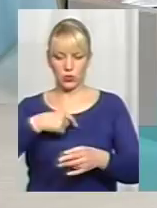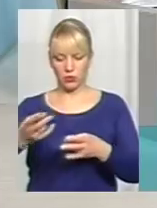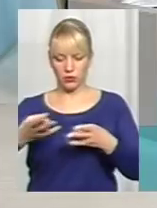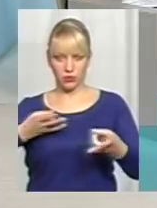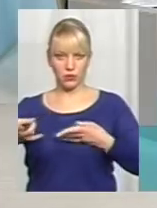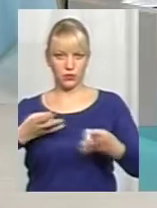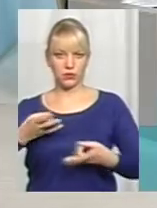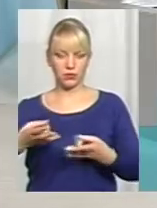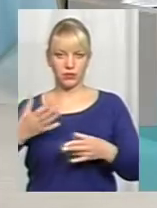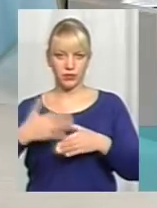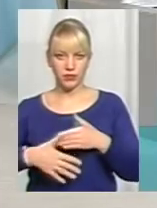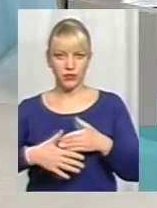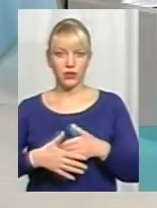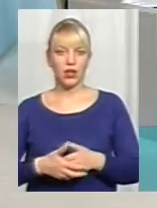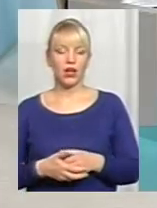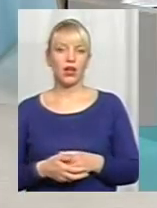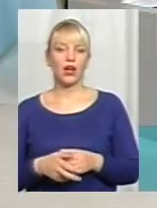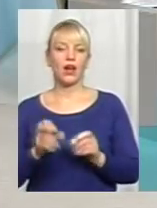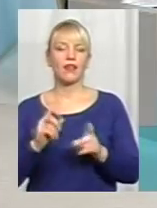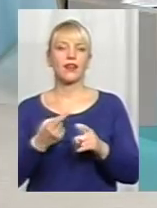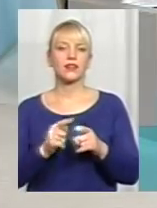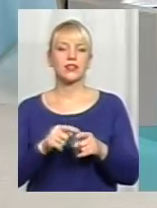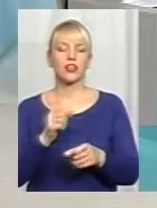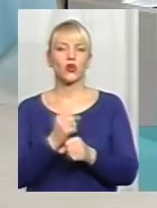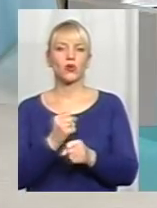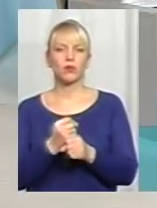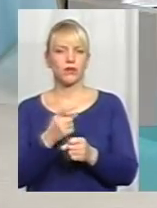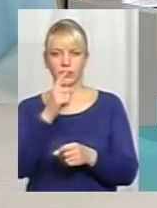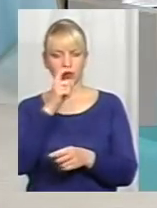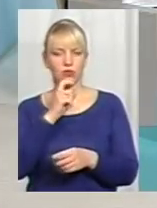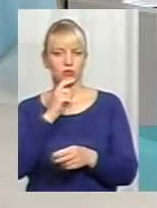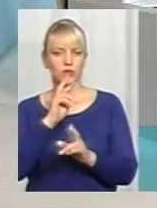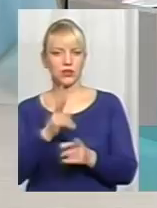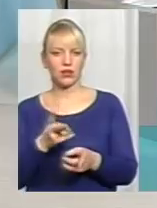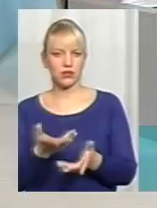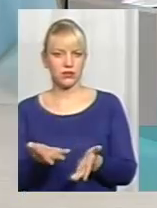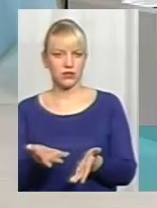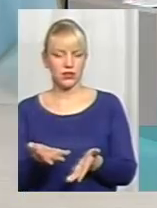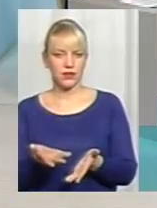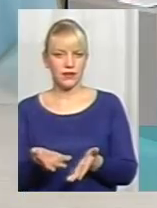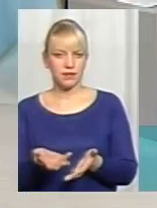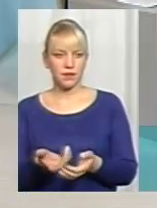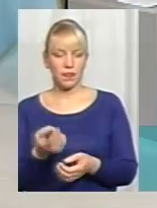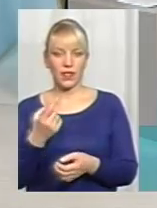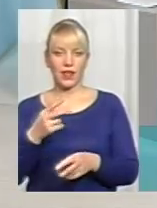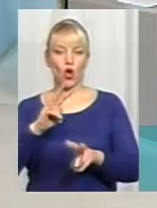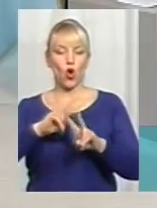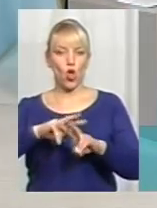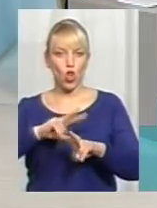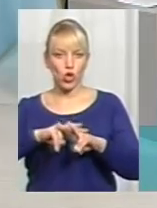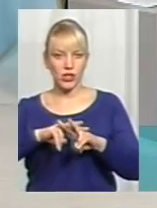давайте будемо реалістами. Вони питають, якими методами він це робив, якщо, по-перше, колонія